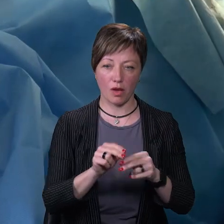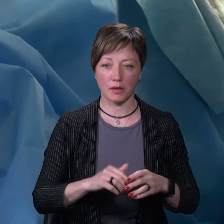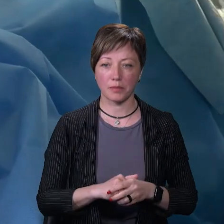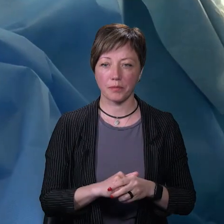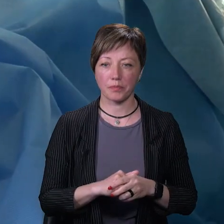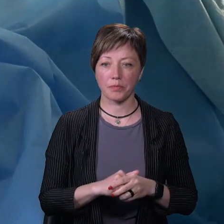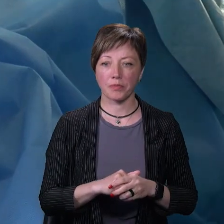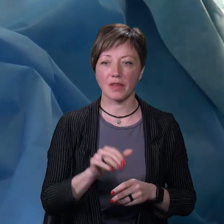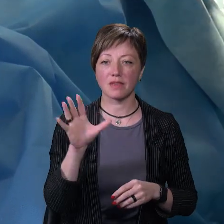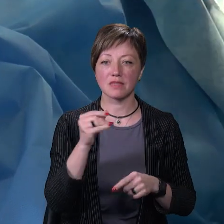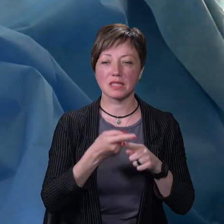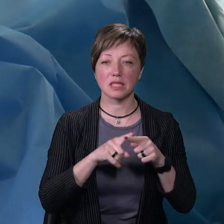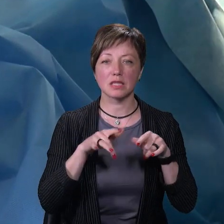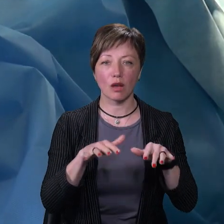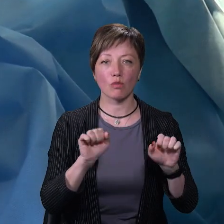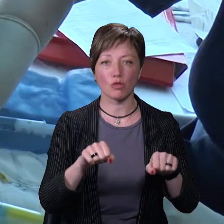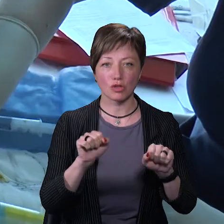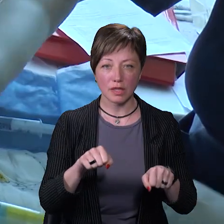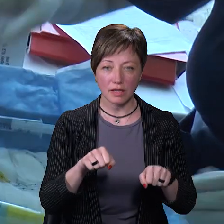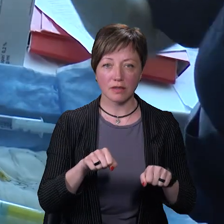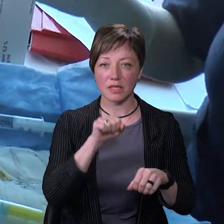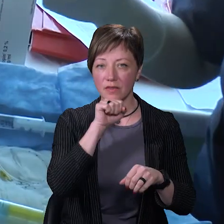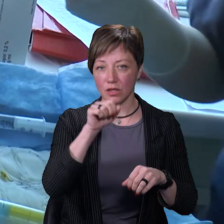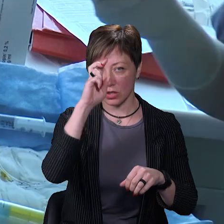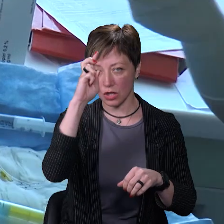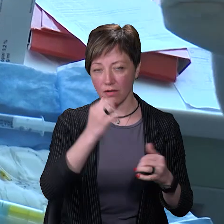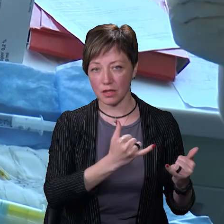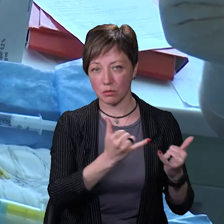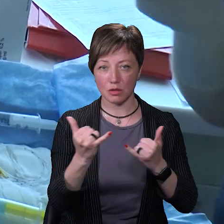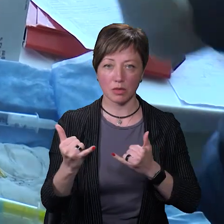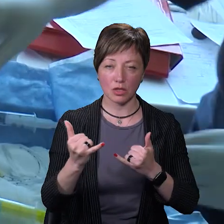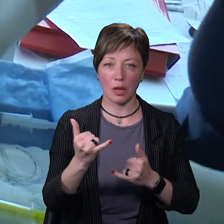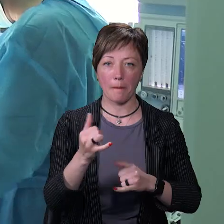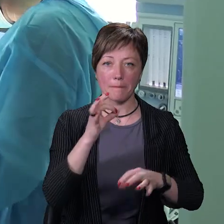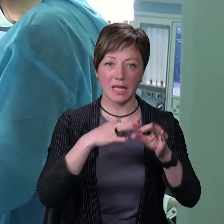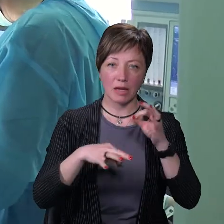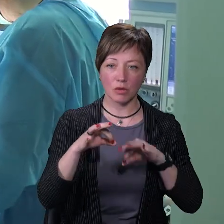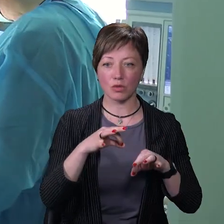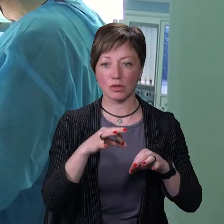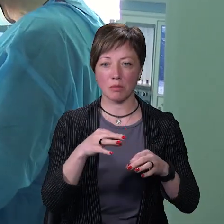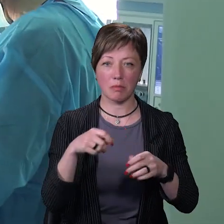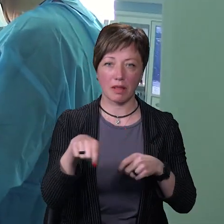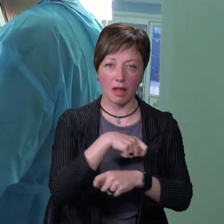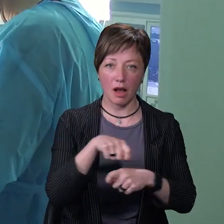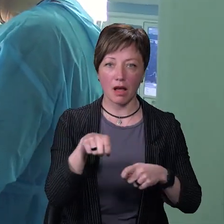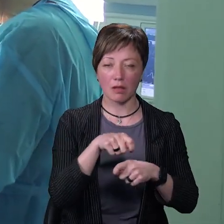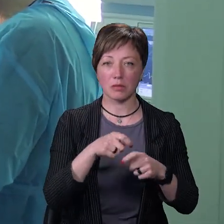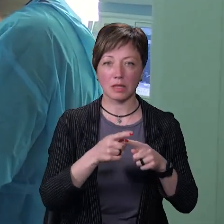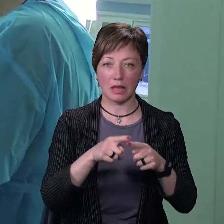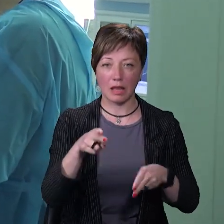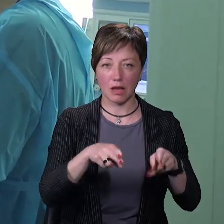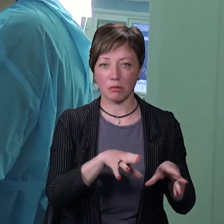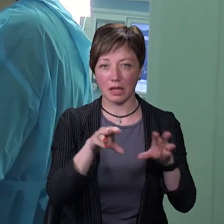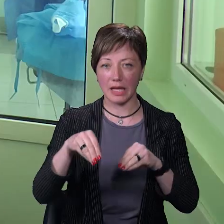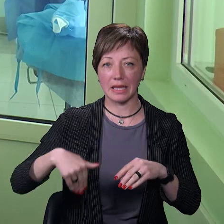Всі ці заходи можливі за те, що держава повністю забезпечує і медикаментозним, східним матеріалом, і саме етап трансплантації